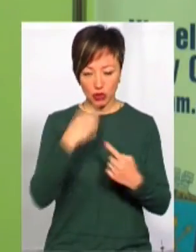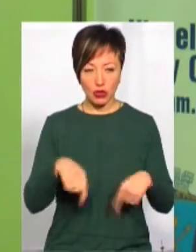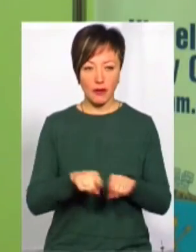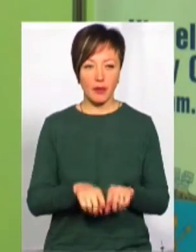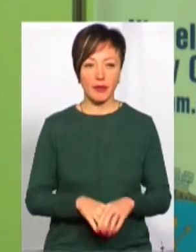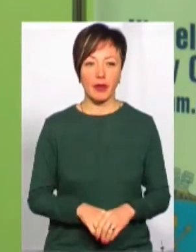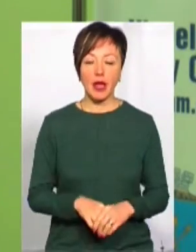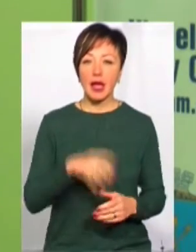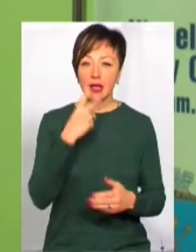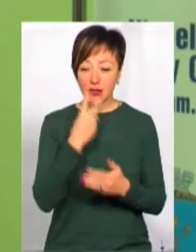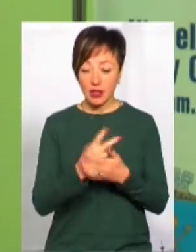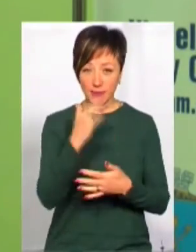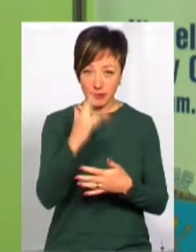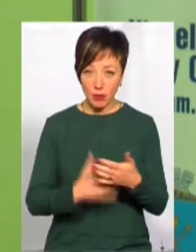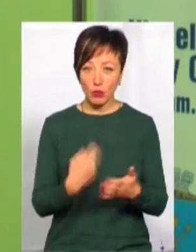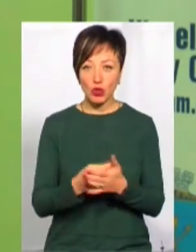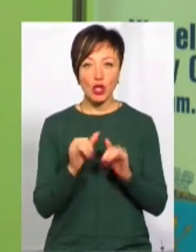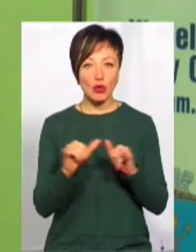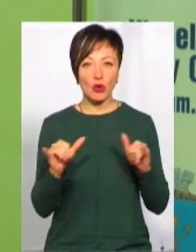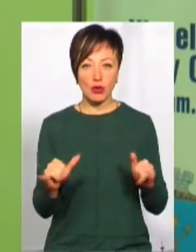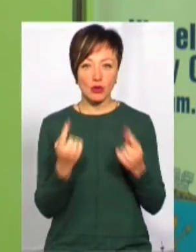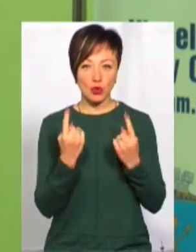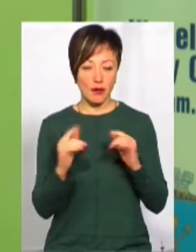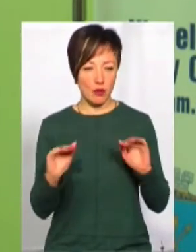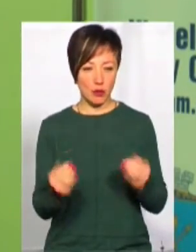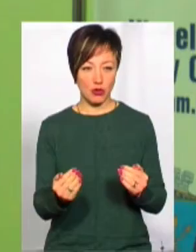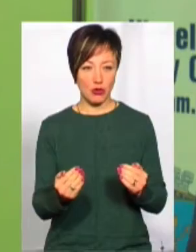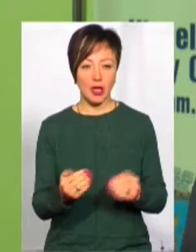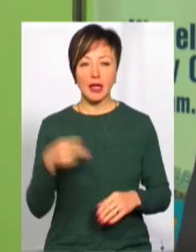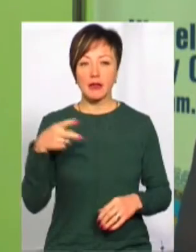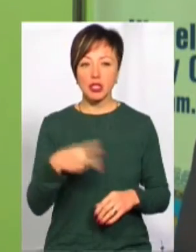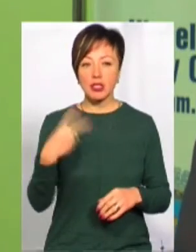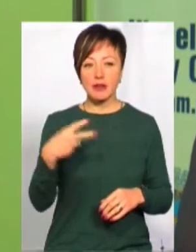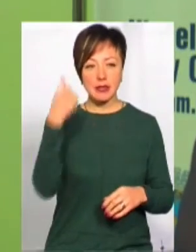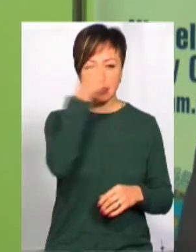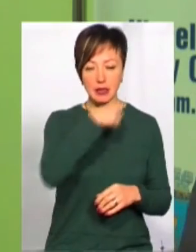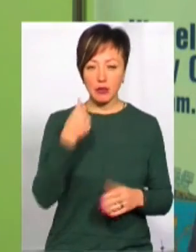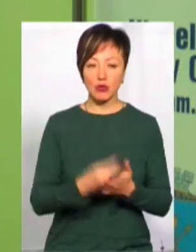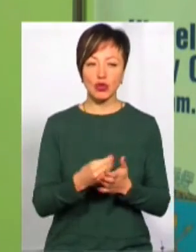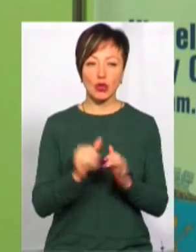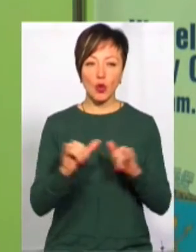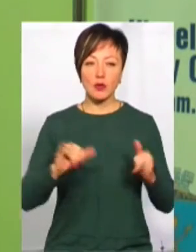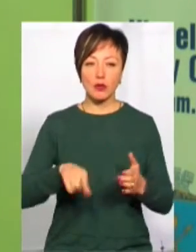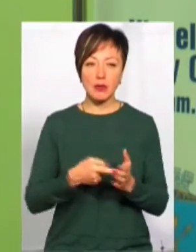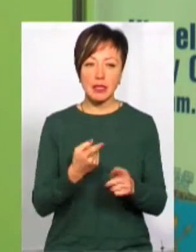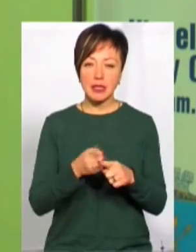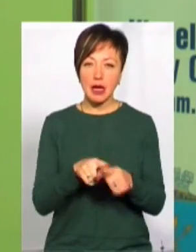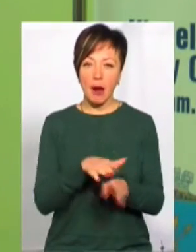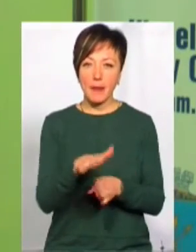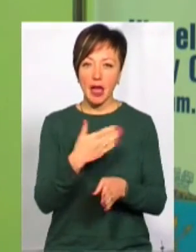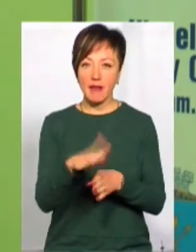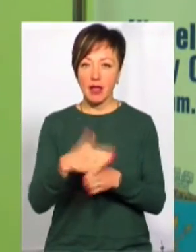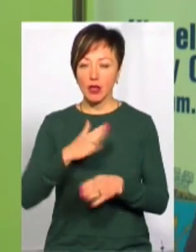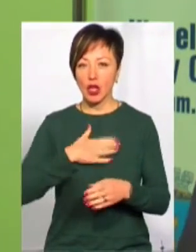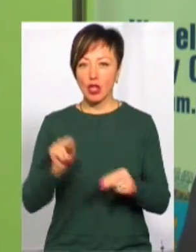Зважаючи на все це, бюджет розвитку він суттєво менший. На 2020 рік бюджет розвитку міста – це капітальні видатки, це